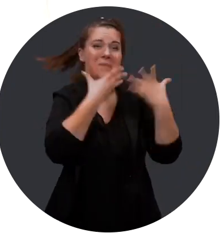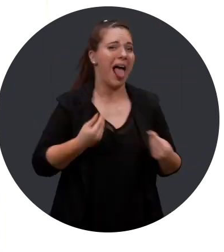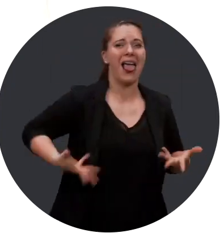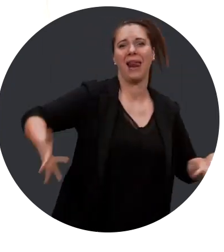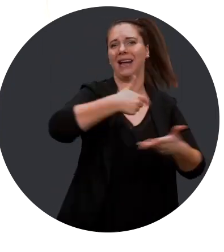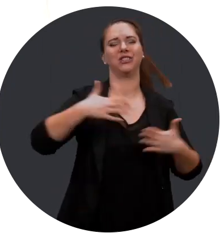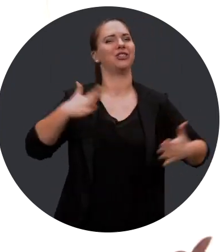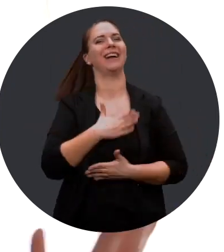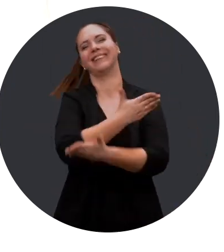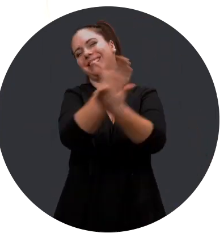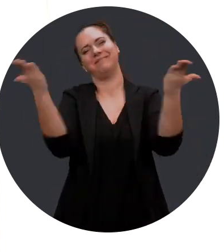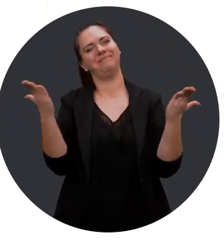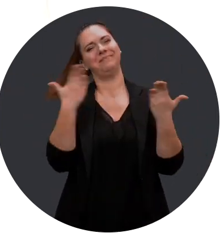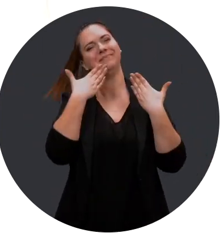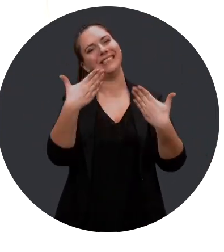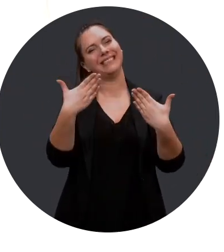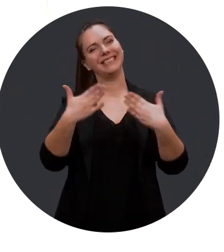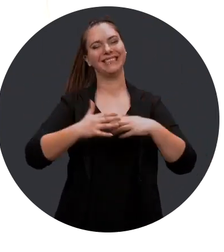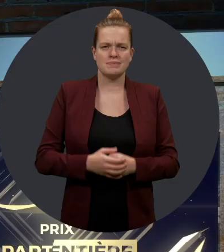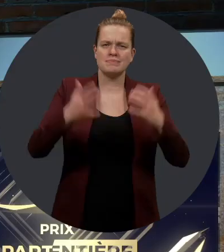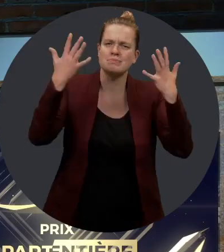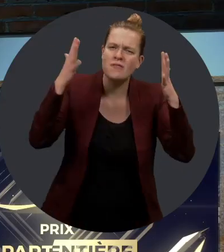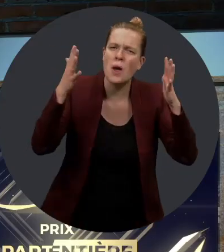On est beau, on est belle, je vous aime. Merci.